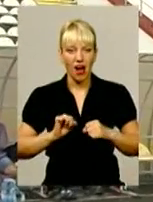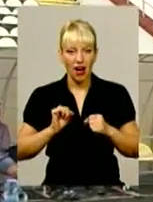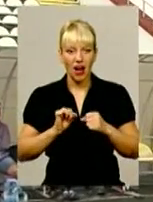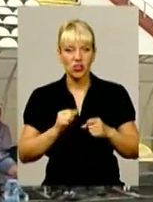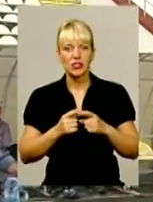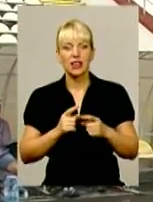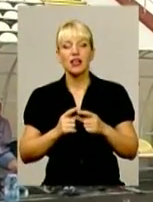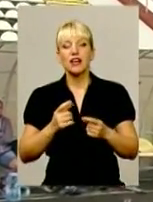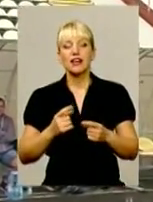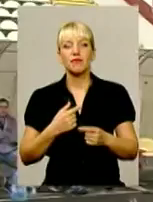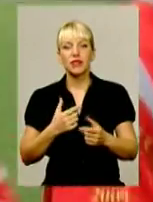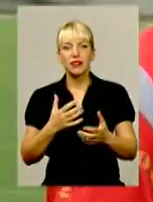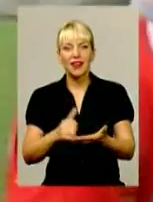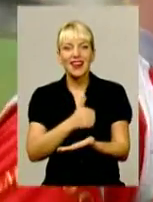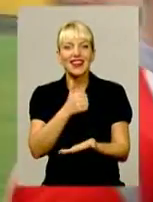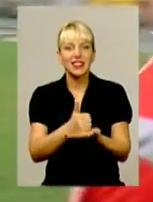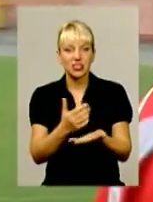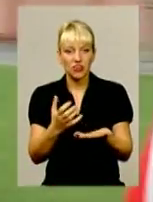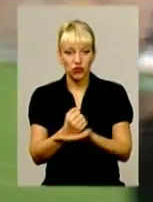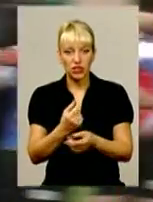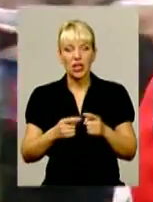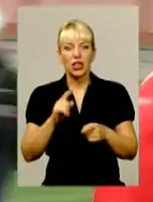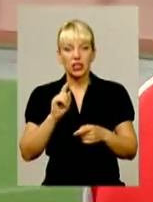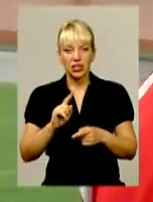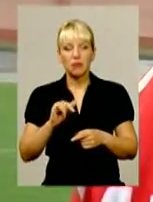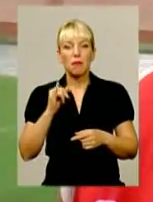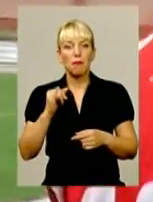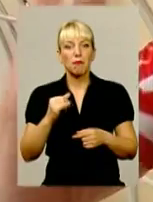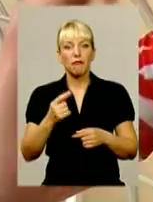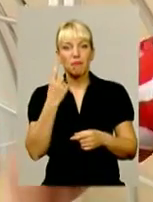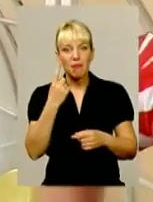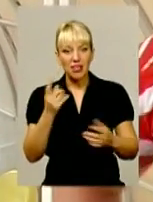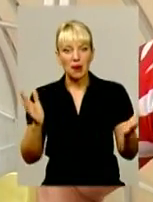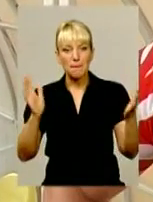невдалими. Перемогу в першій грі потом і кров'ю здобувають спортсмени з Любліна.